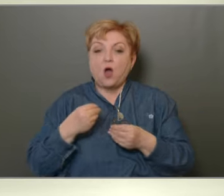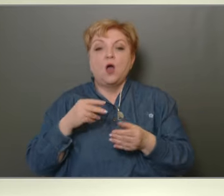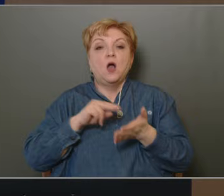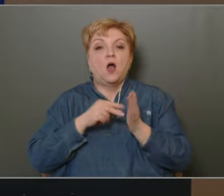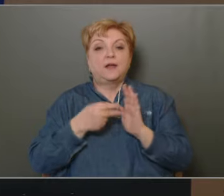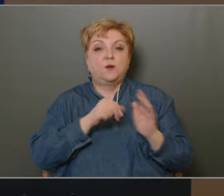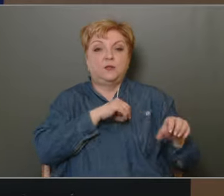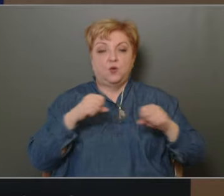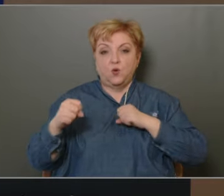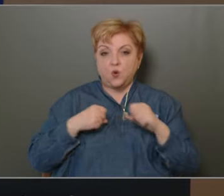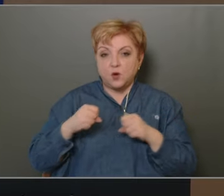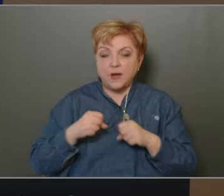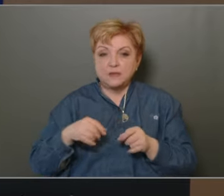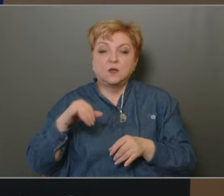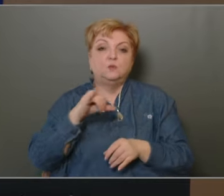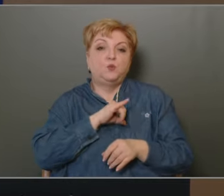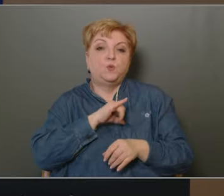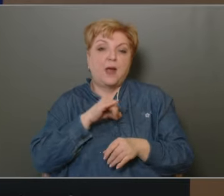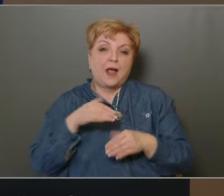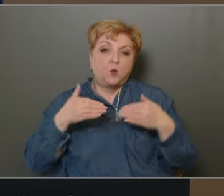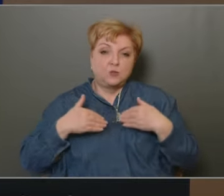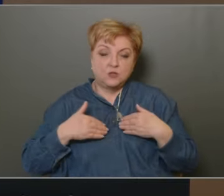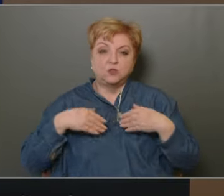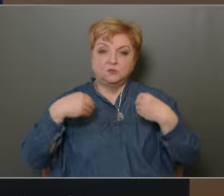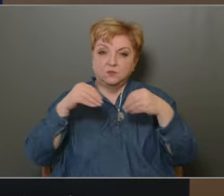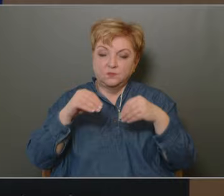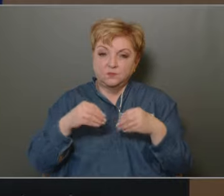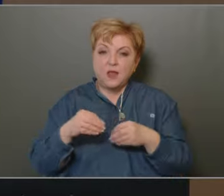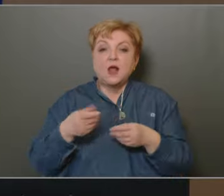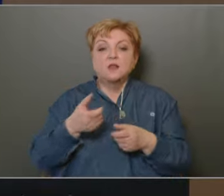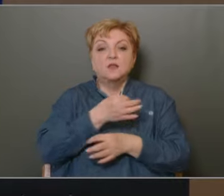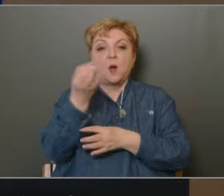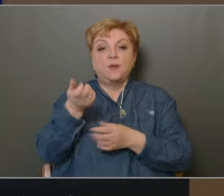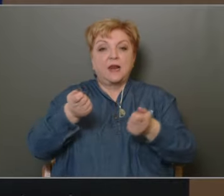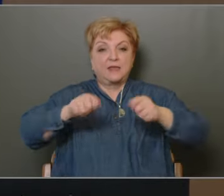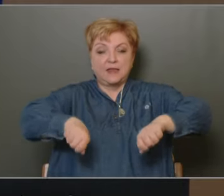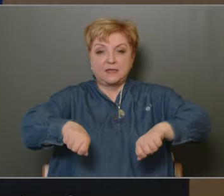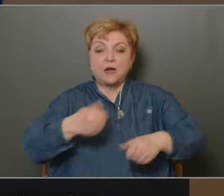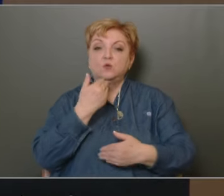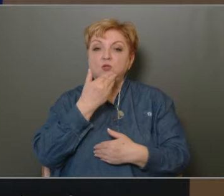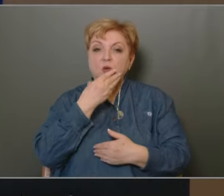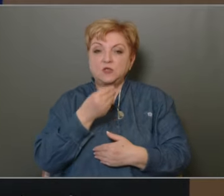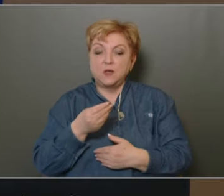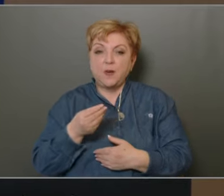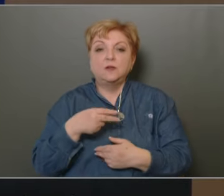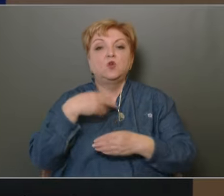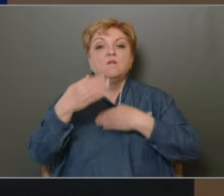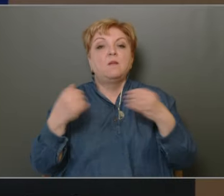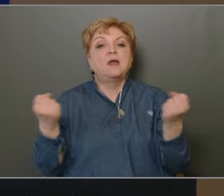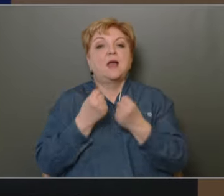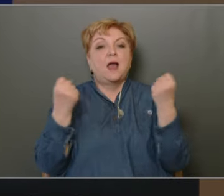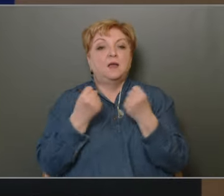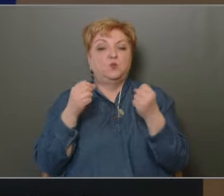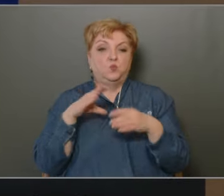bűrmegelőzési koncertször végreállításáról szóló beszámolók Napi rendet lezártam, köszönöm szépen, további alkotó együttműködést